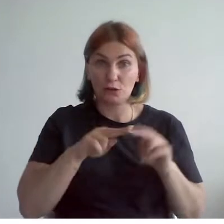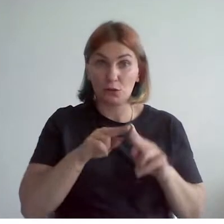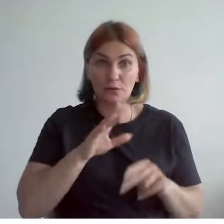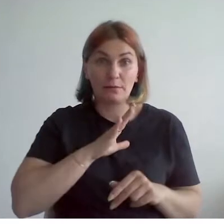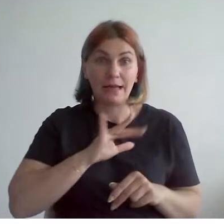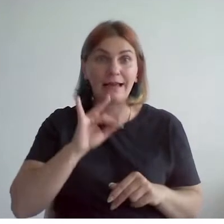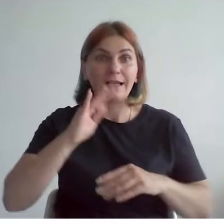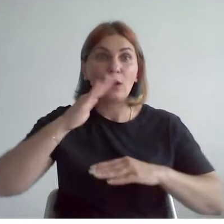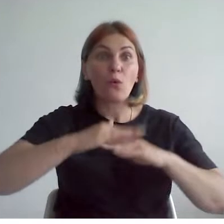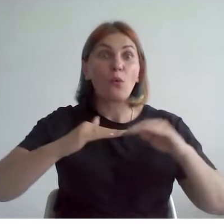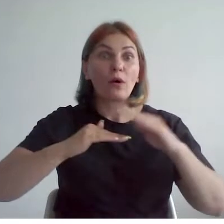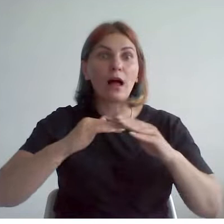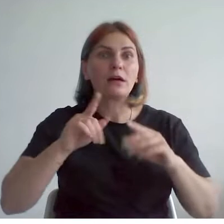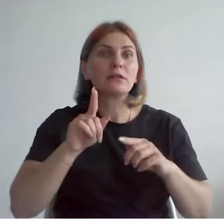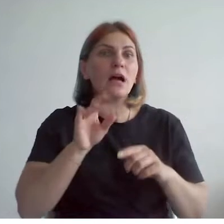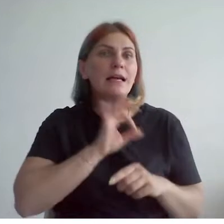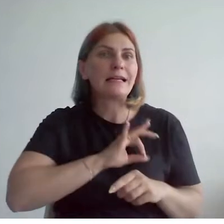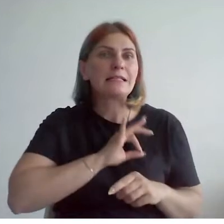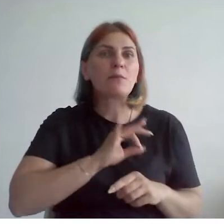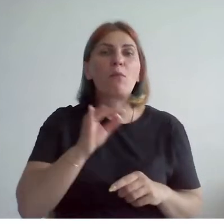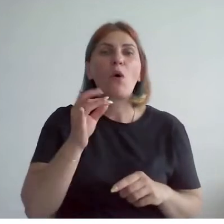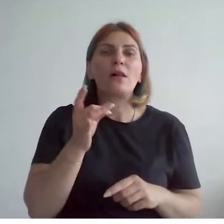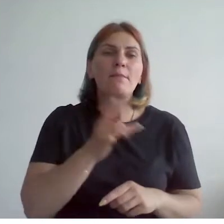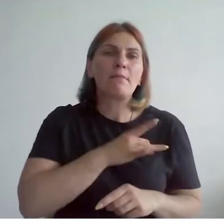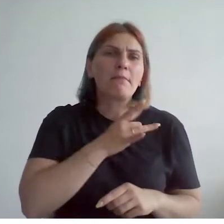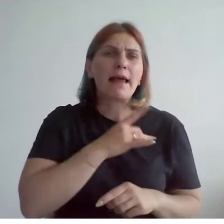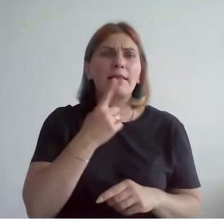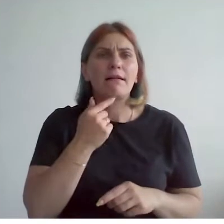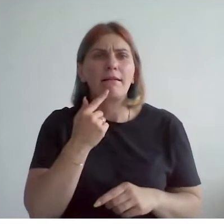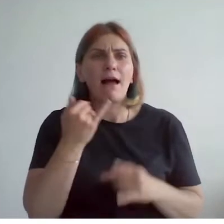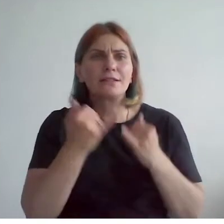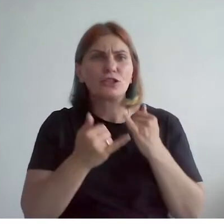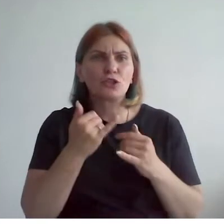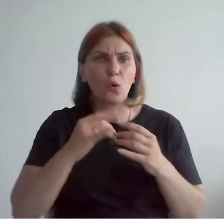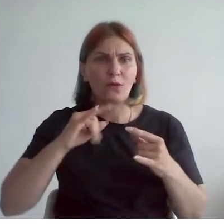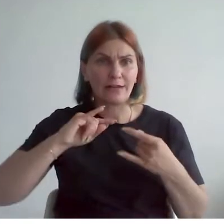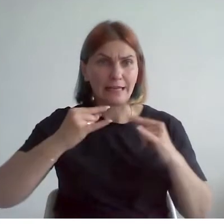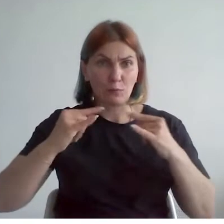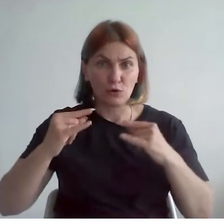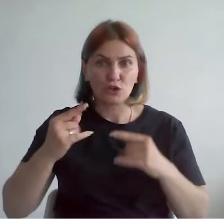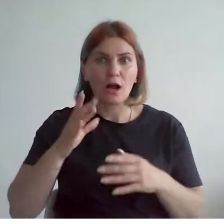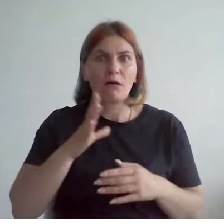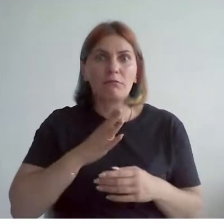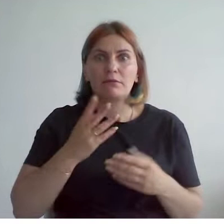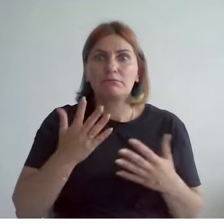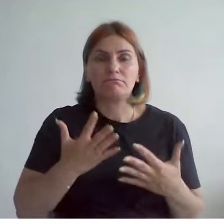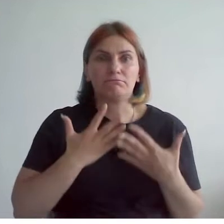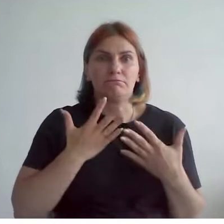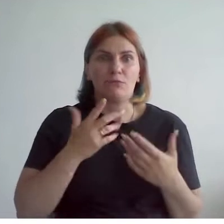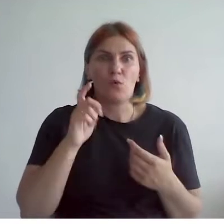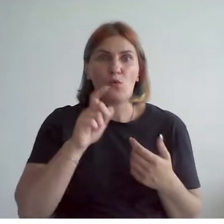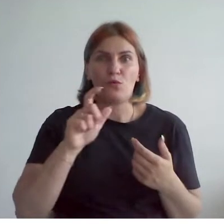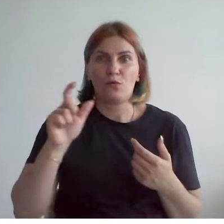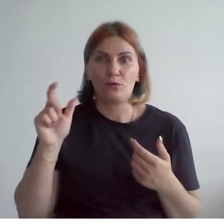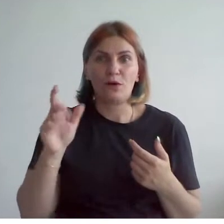использованием красного, белого и желтого кирпича в перемешку вызывала восторг у публики. А уж когда это все